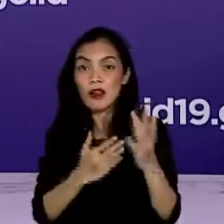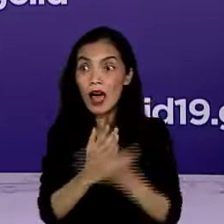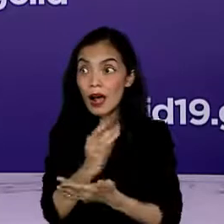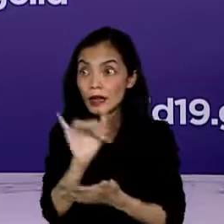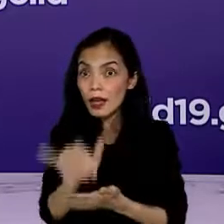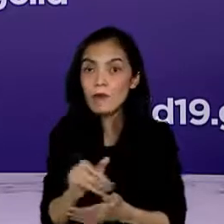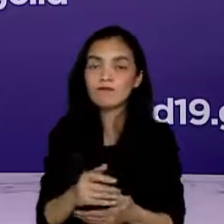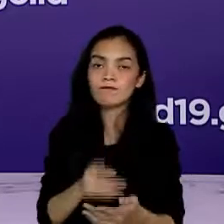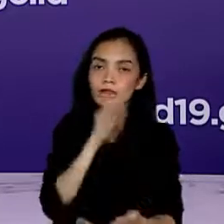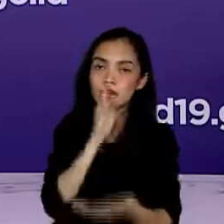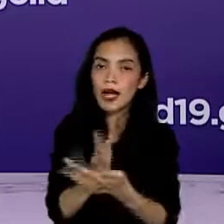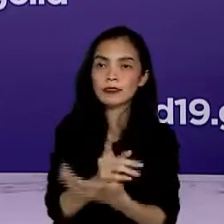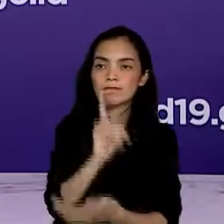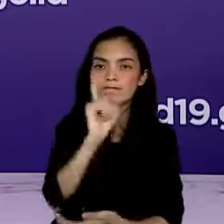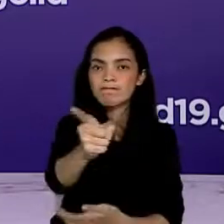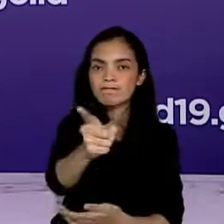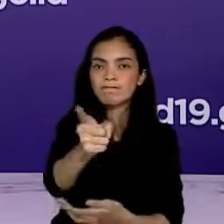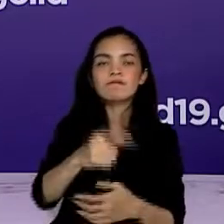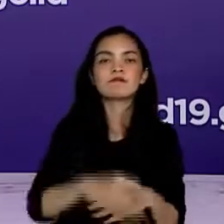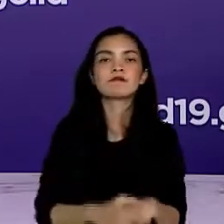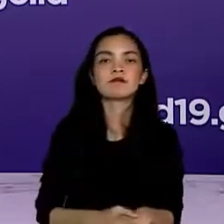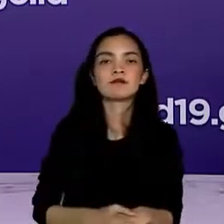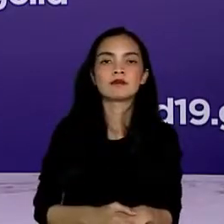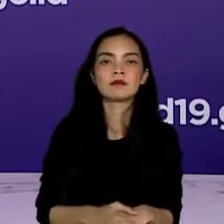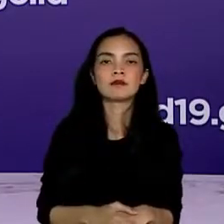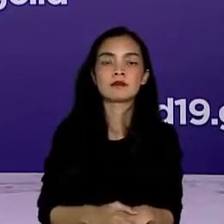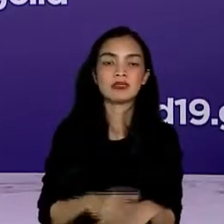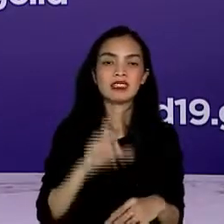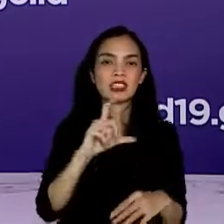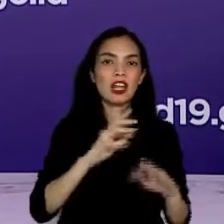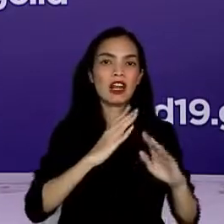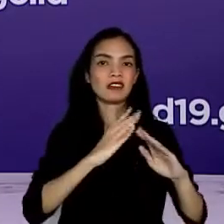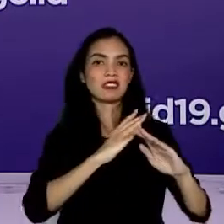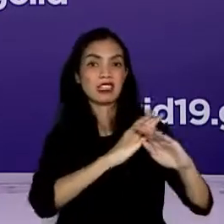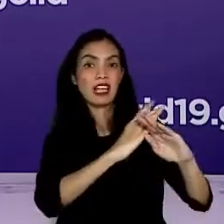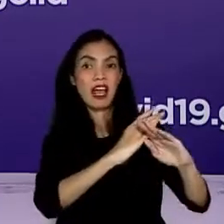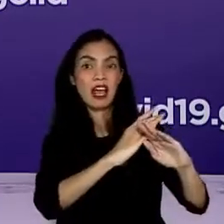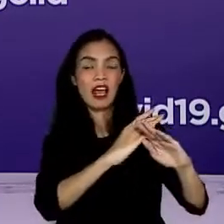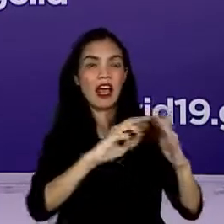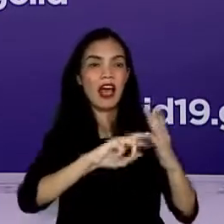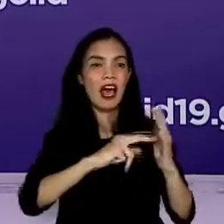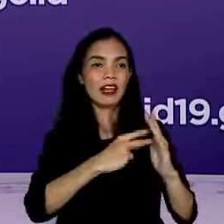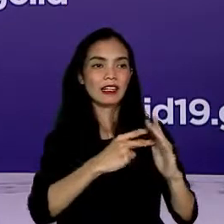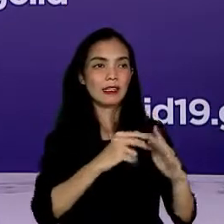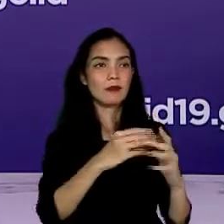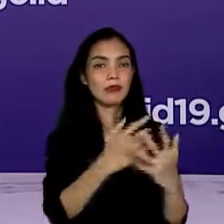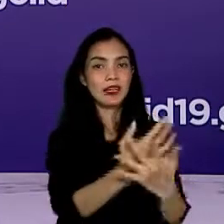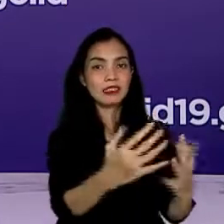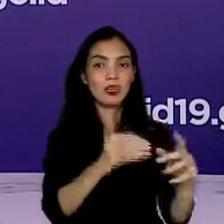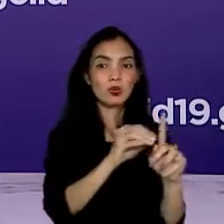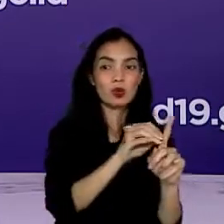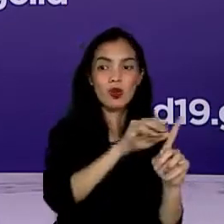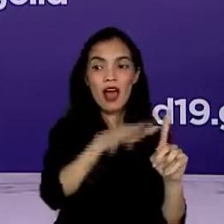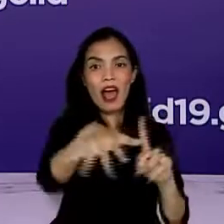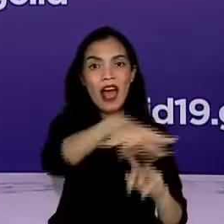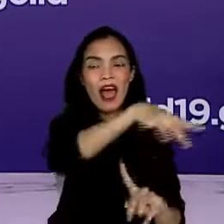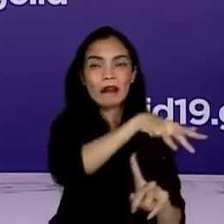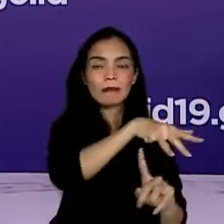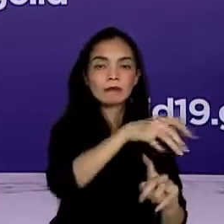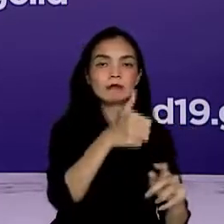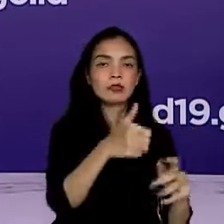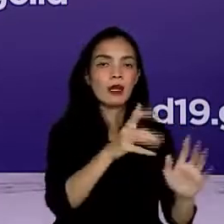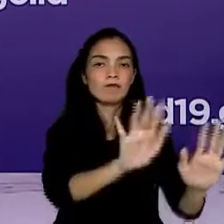tingkat desa atau kelurahan. Dengan upaya pencegahan maka penularan di tengah masyarakat dapat